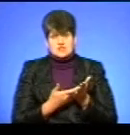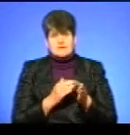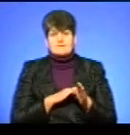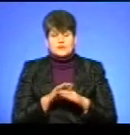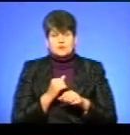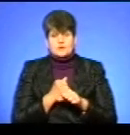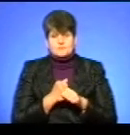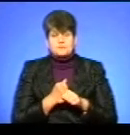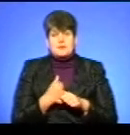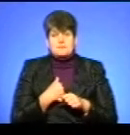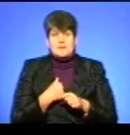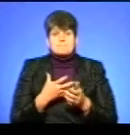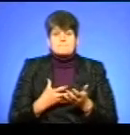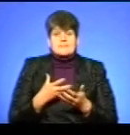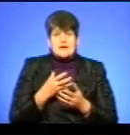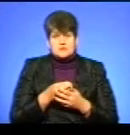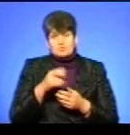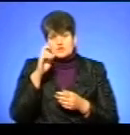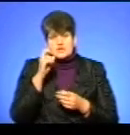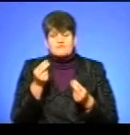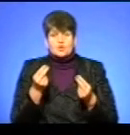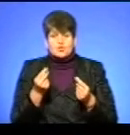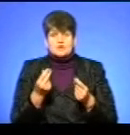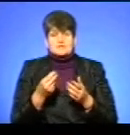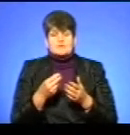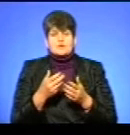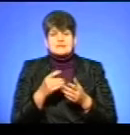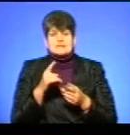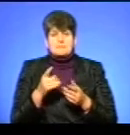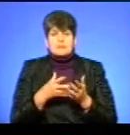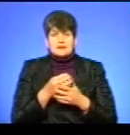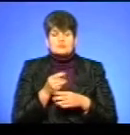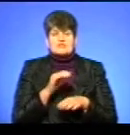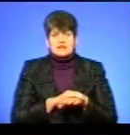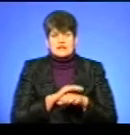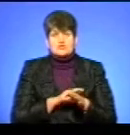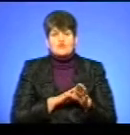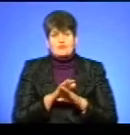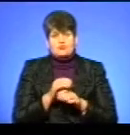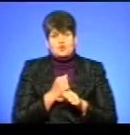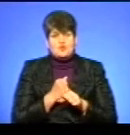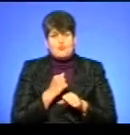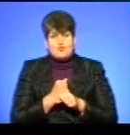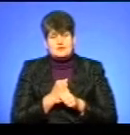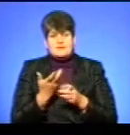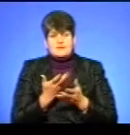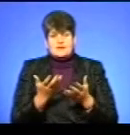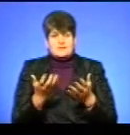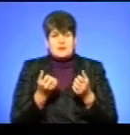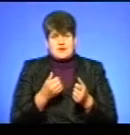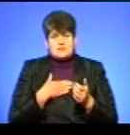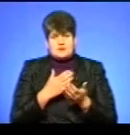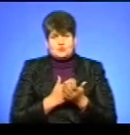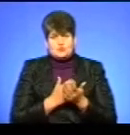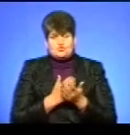роботи. Тому що ми платимо державні кошти бюджетні, ми платимо тільки за фактично виконані роботи, які приймають наші